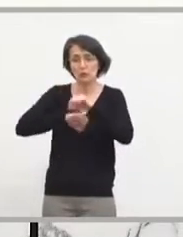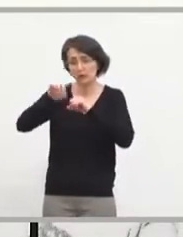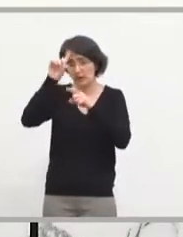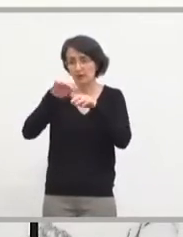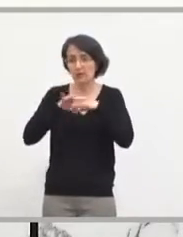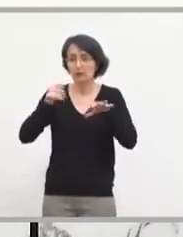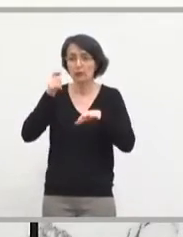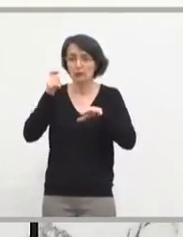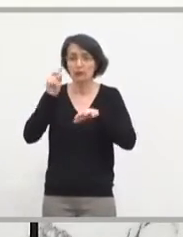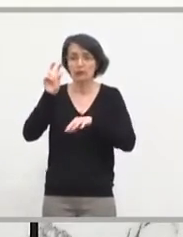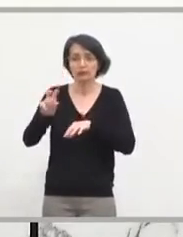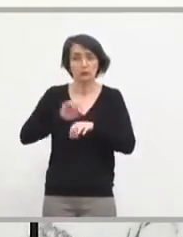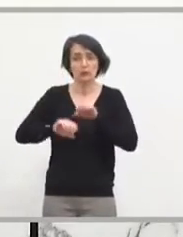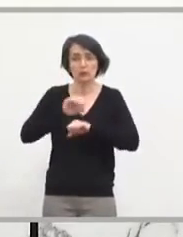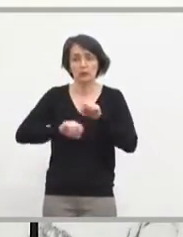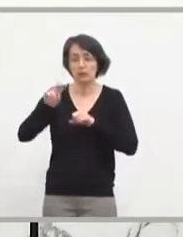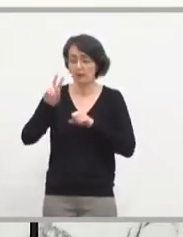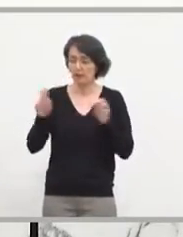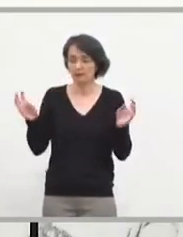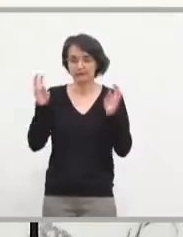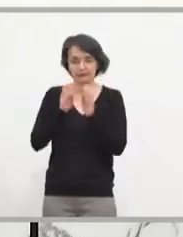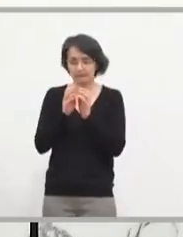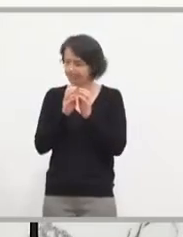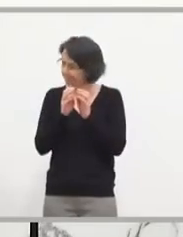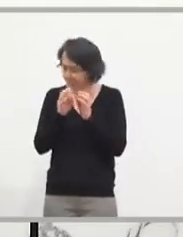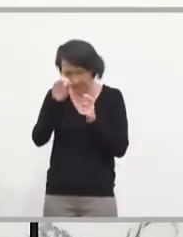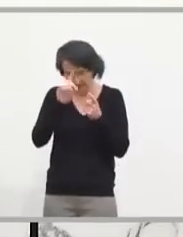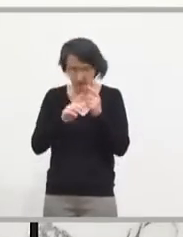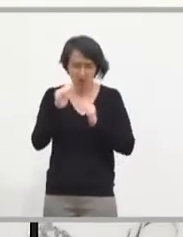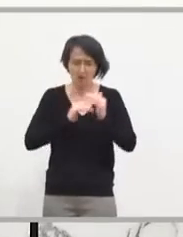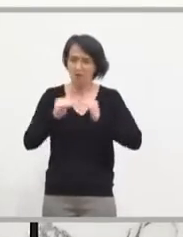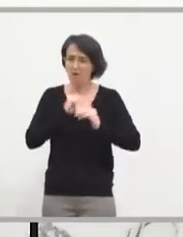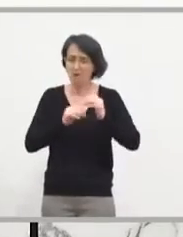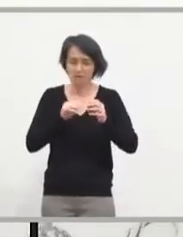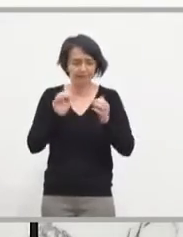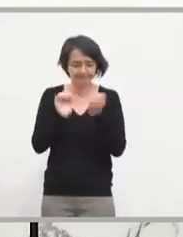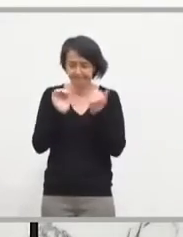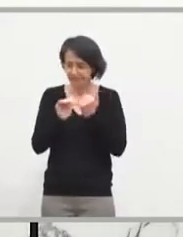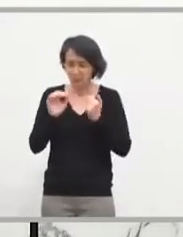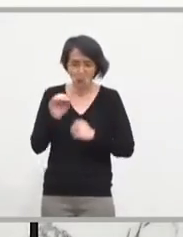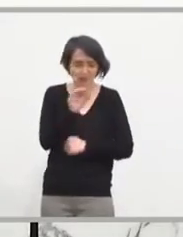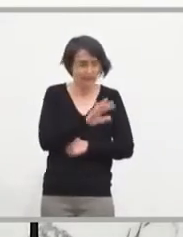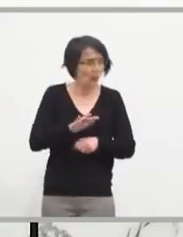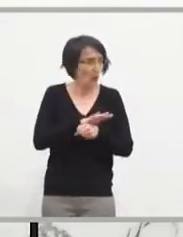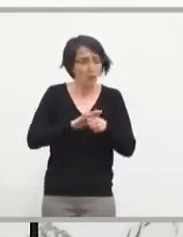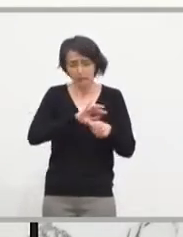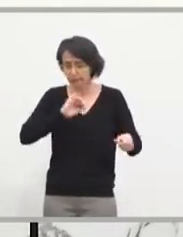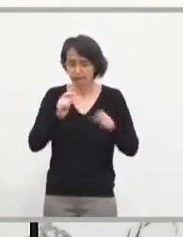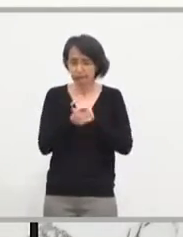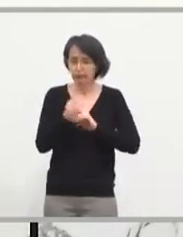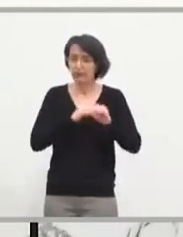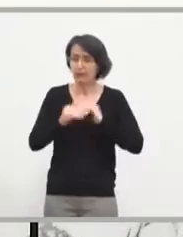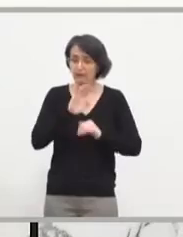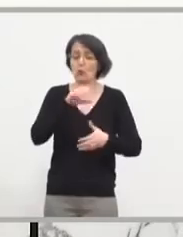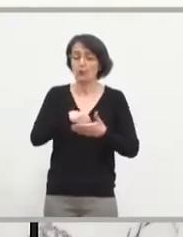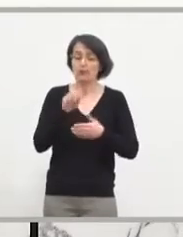bus, c'est une vraie modification du plan de circulation sur tout l'Ouest qu'il faut concevoir, dans lequel on intègre le